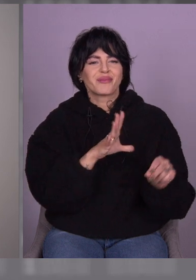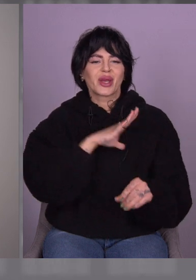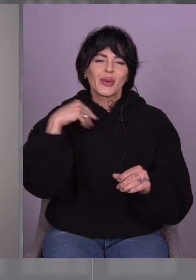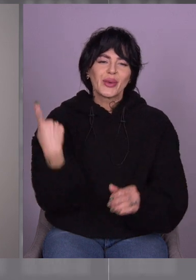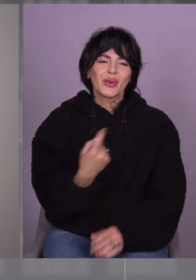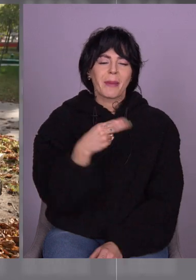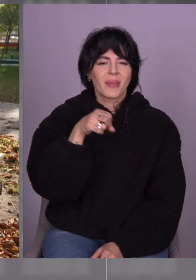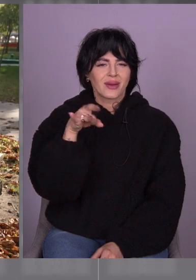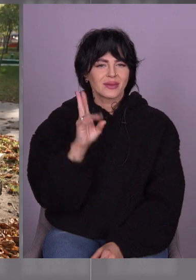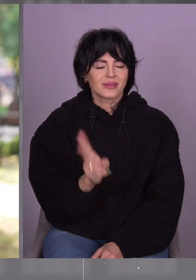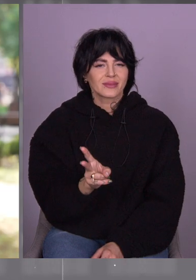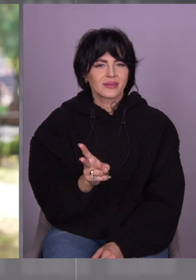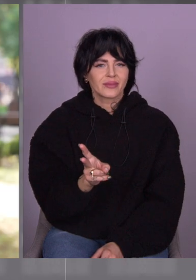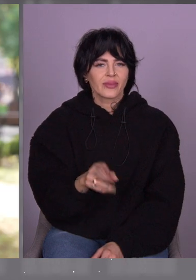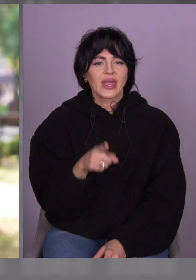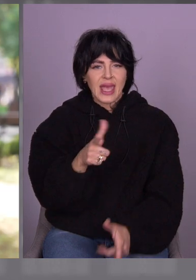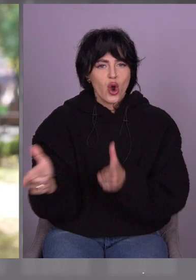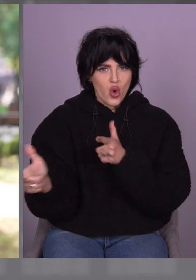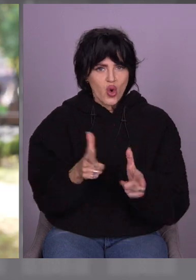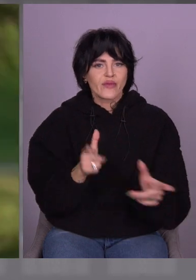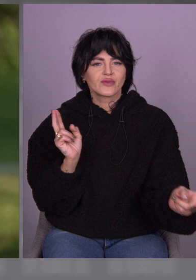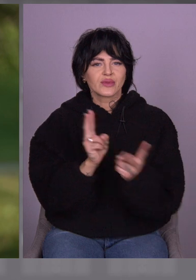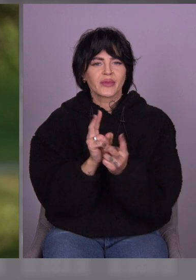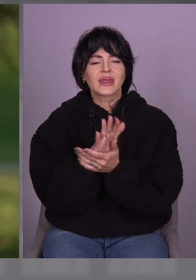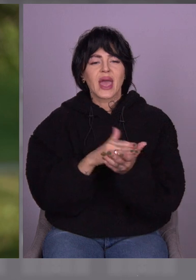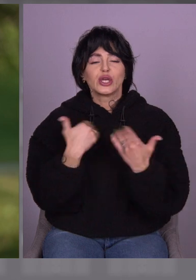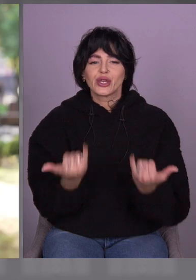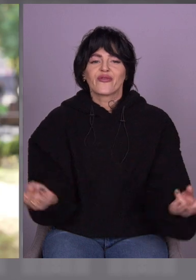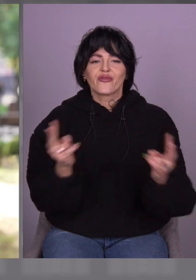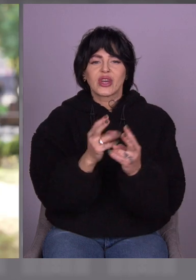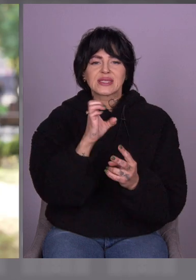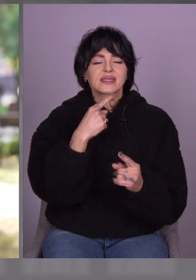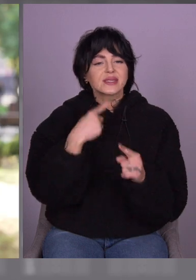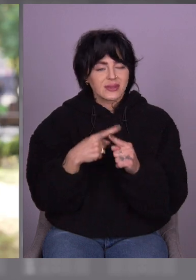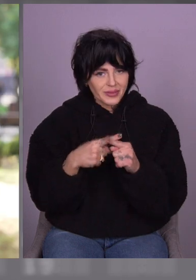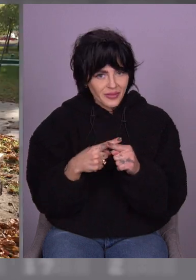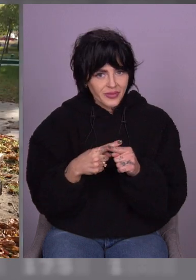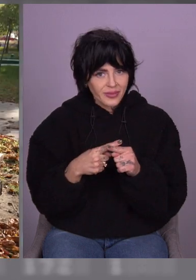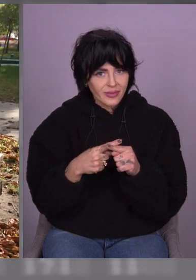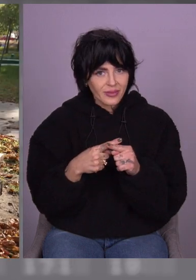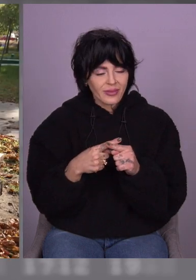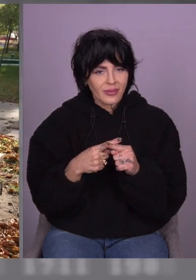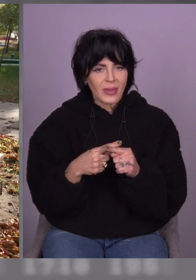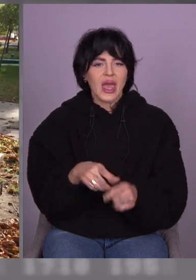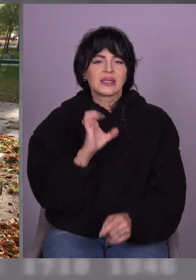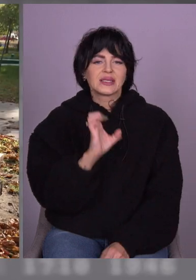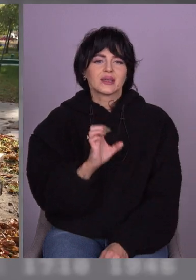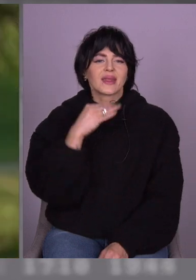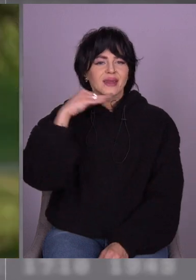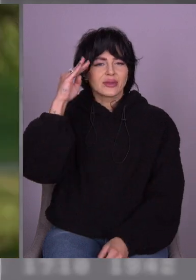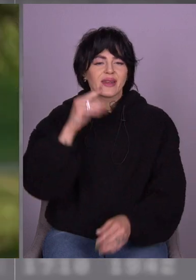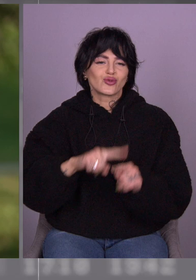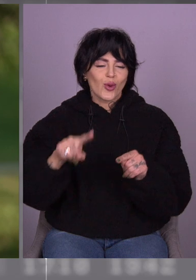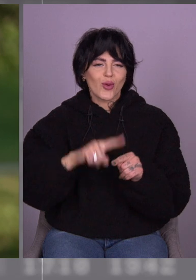гуляє. Ти готова до зустрічі? Початку ми будемо зустрічатися з сестрою. Так. І зустріч із татом, та саме